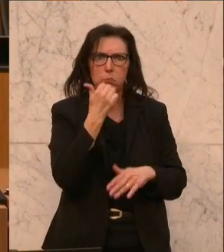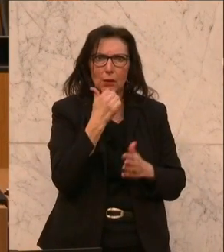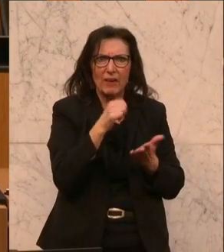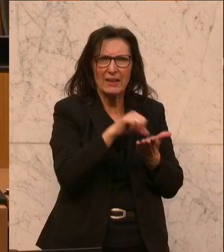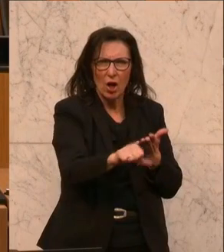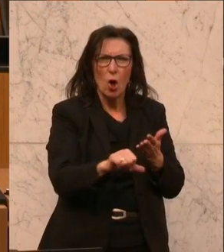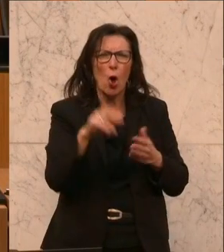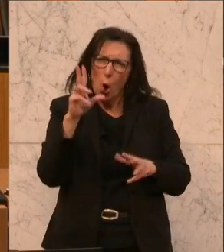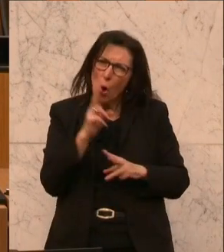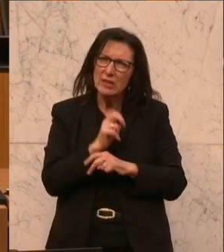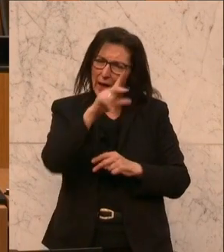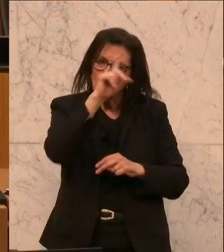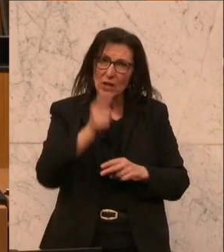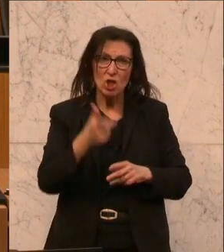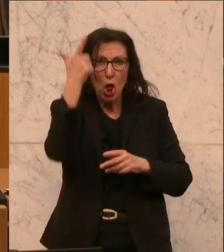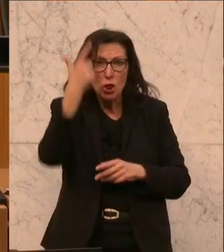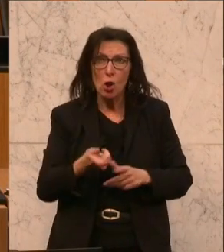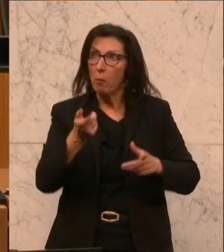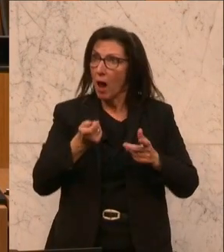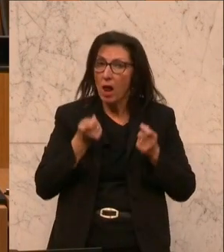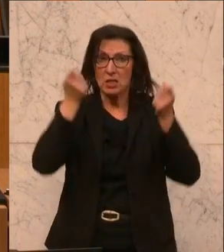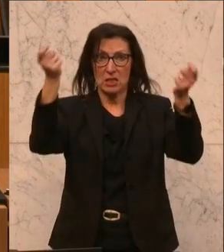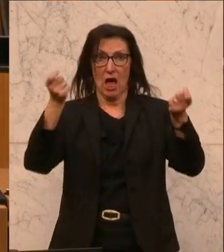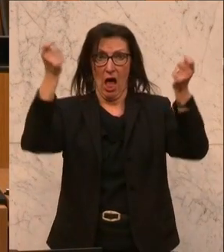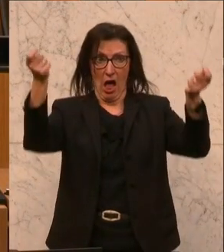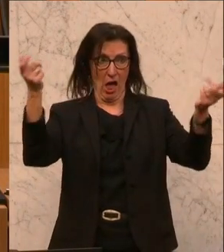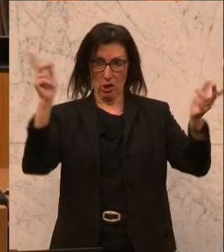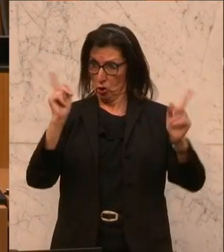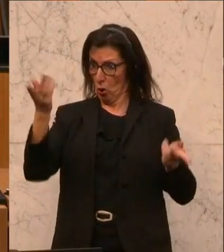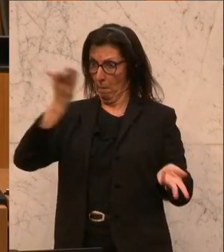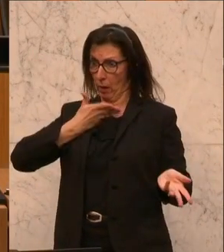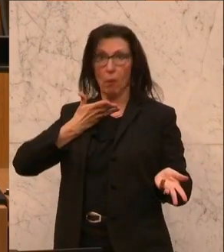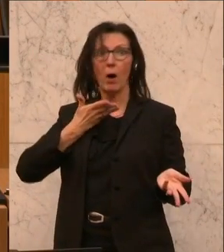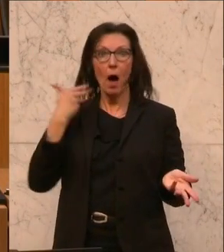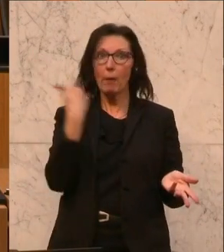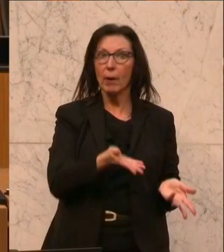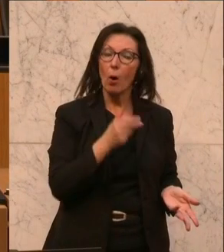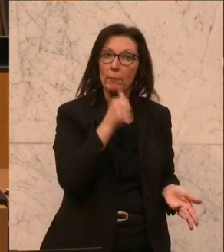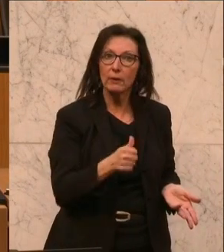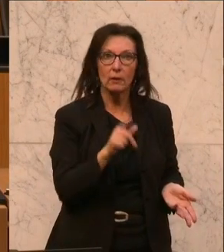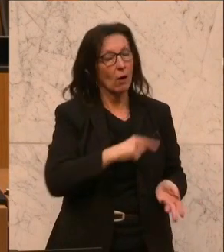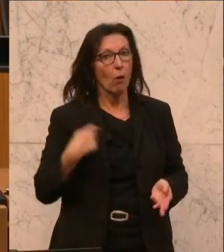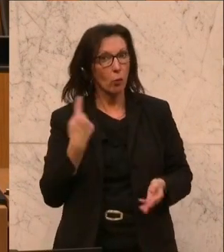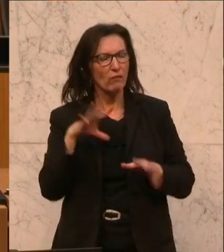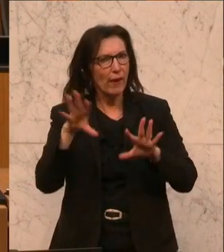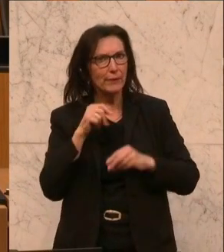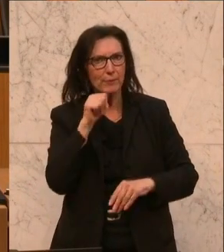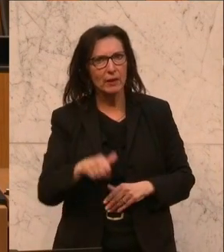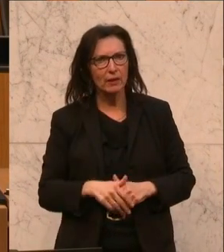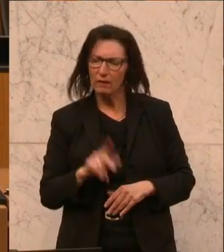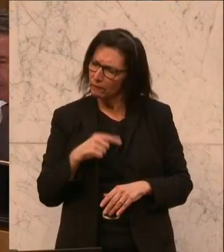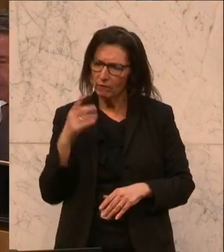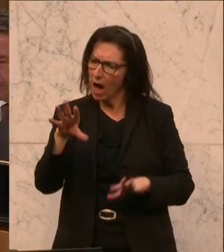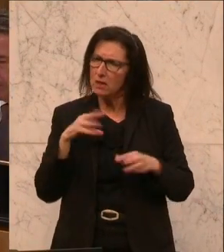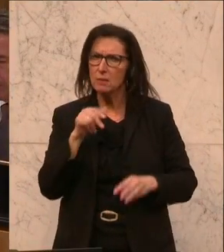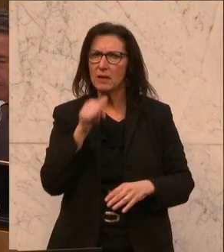blechen also doppelt und bekommen nicht das für ihr Geld, was ihnen eigentlich zusteht. Und das akzeptieren wir nicht. Das akzeptieren wir